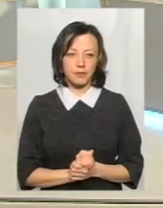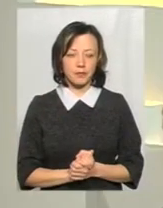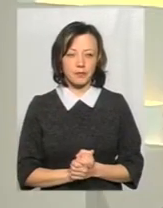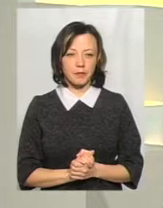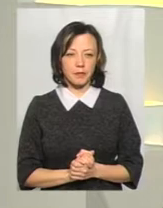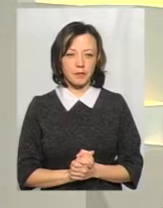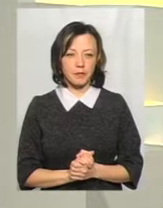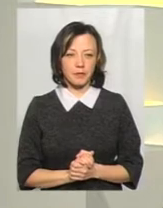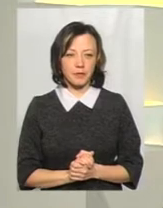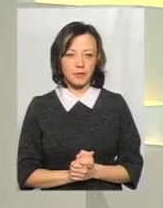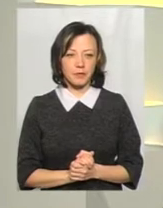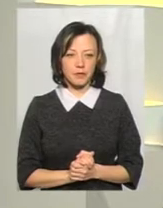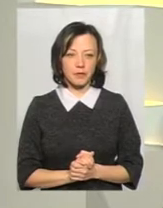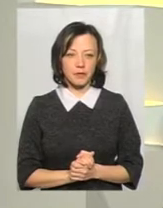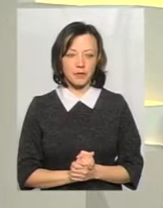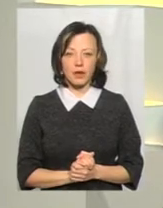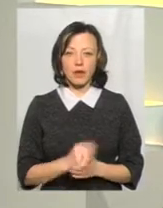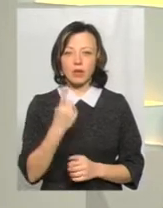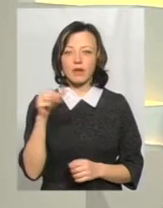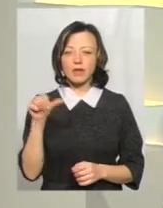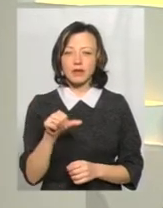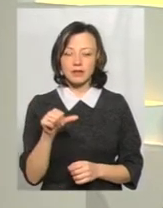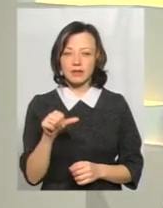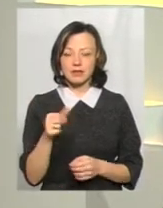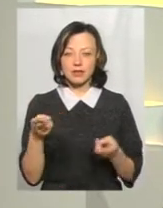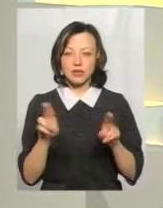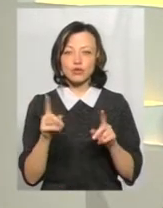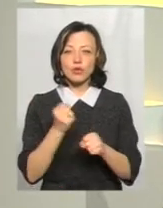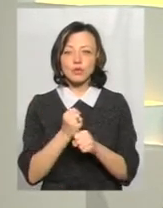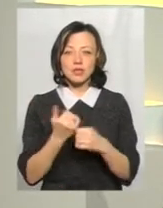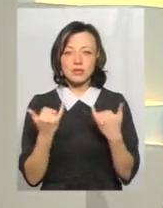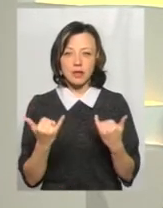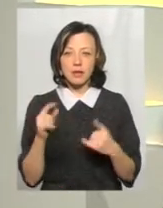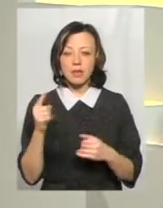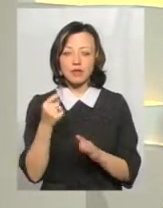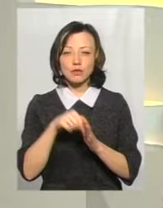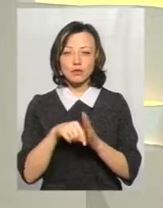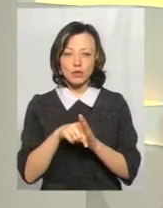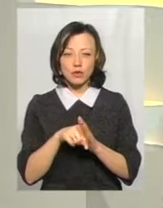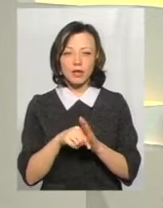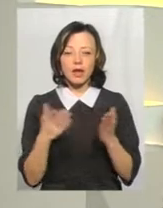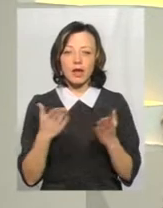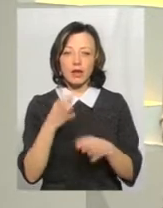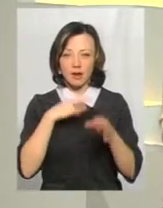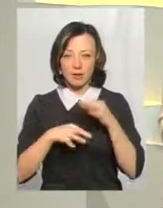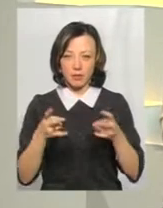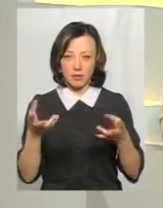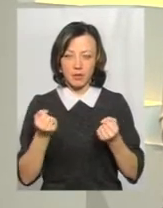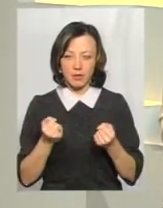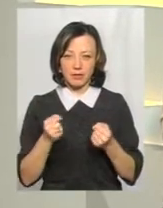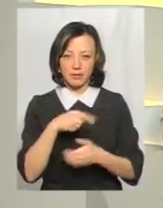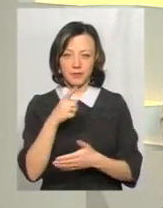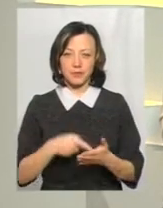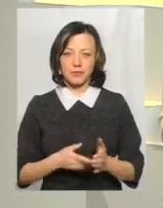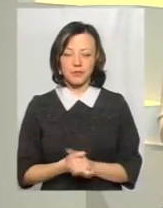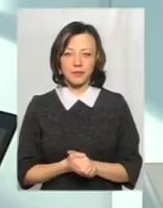поговоримо про те, в нас лишилось буквально півтори хвилини. Що потрібно зараз робити і при перших симптомах, яких ж ліків потрібно приймати все